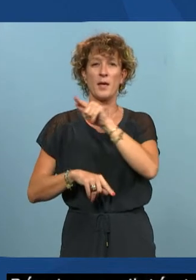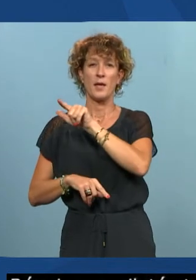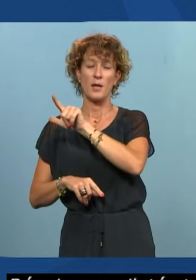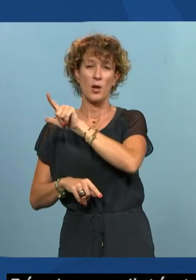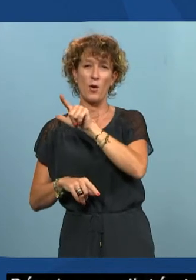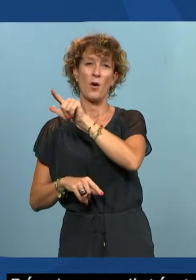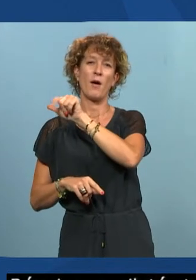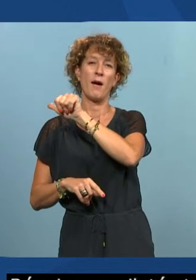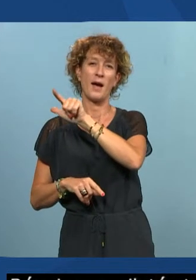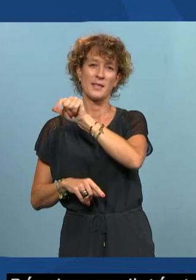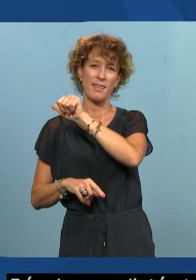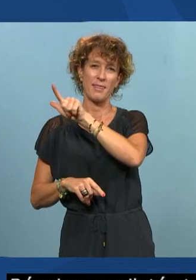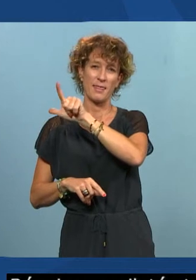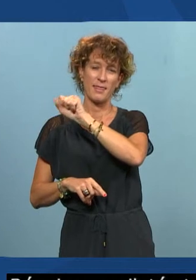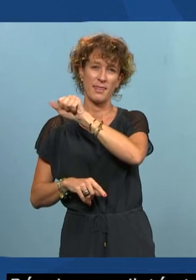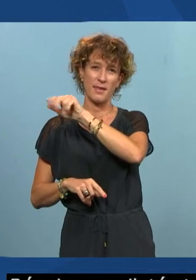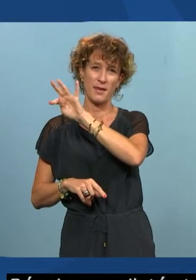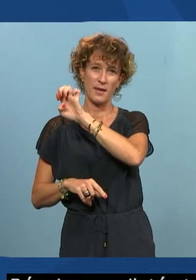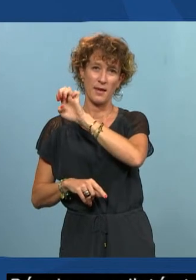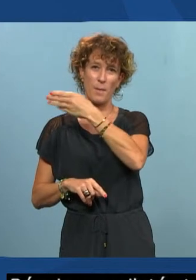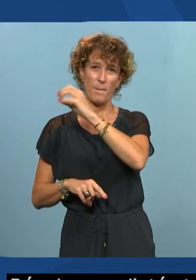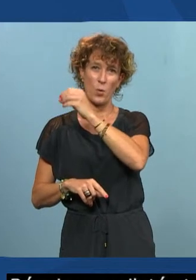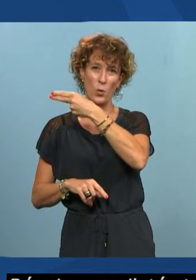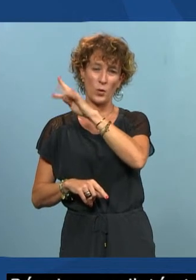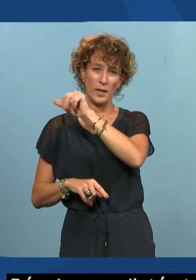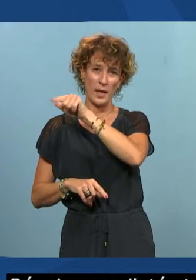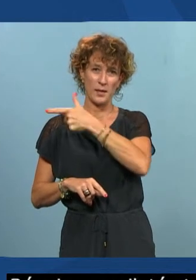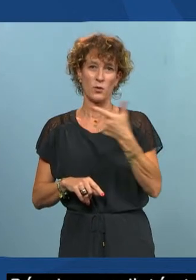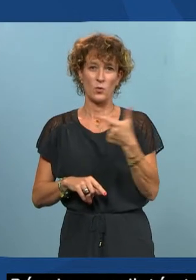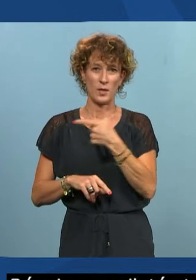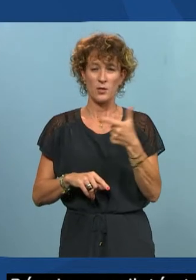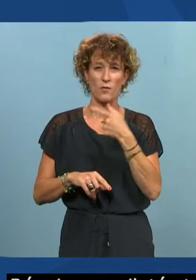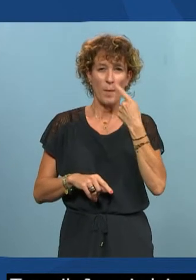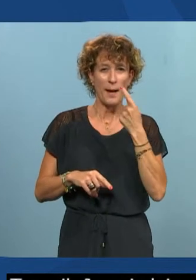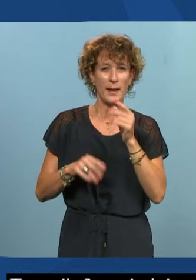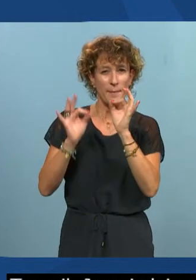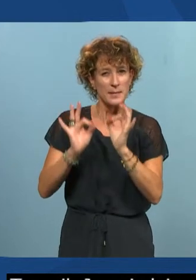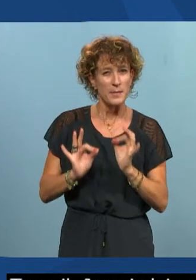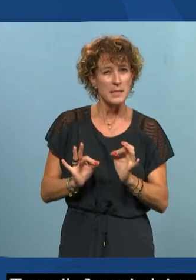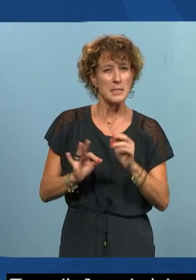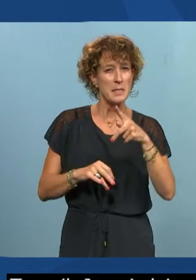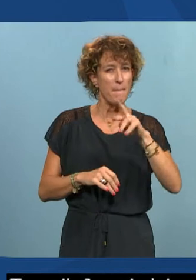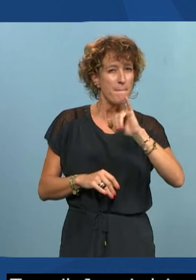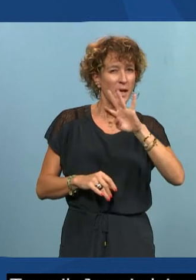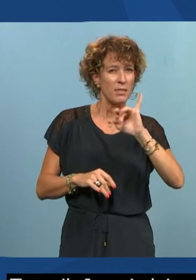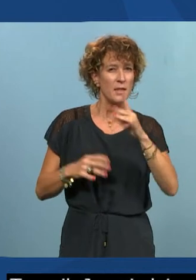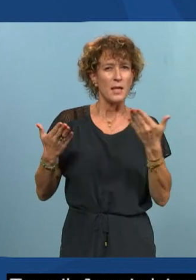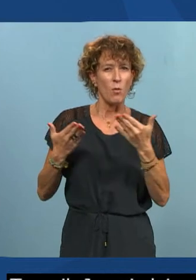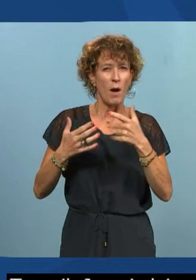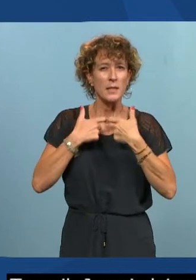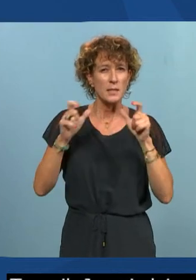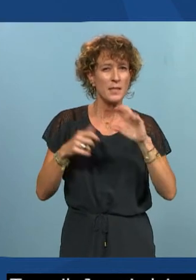vont nous présenter rapidement ce que c le PRITH, et puis peut-être les actions plus précisément du groupe Accessibilité Numérique et Égalité.